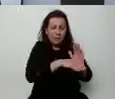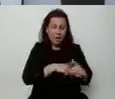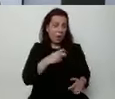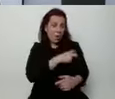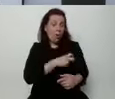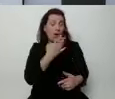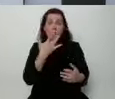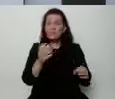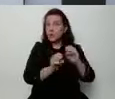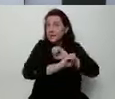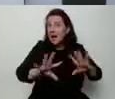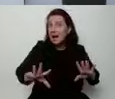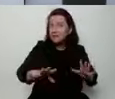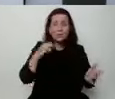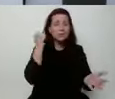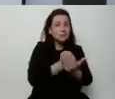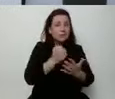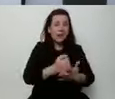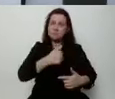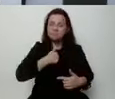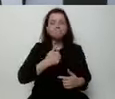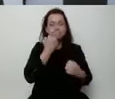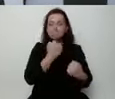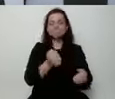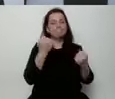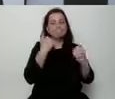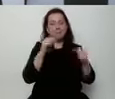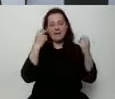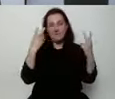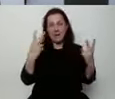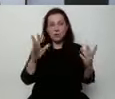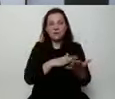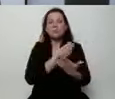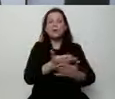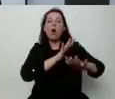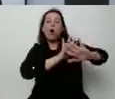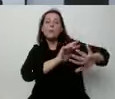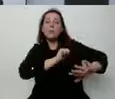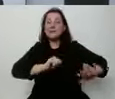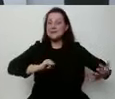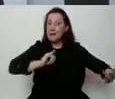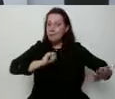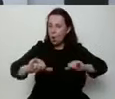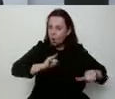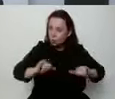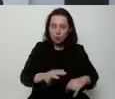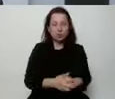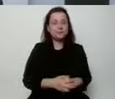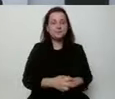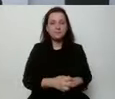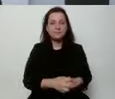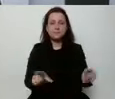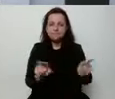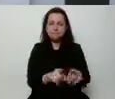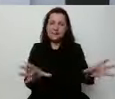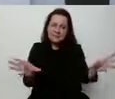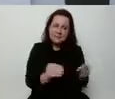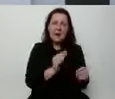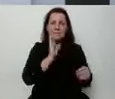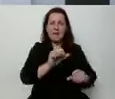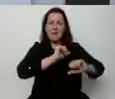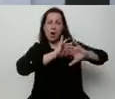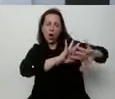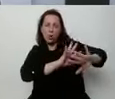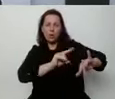jasno o rzeczach, które są dla mnie bardzo ważne. Czyli na przykład o obronie samorządu. I twardo razem będziemy bronić